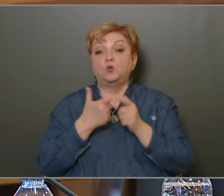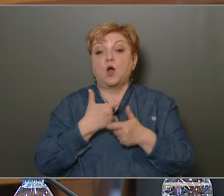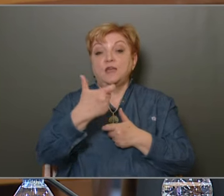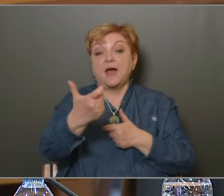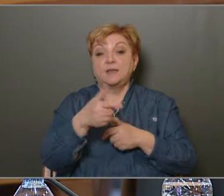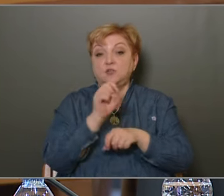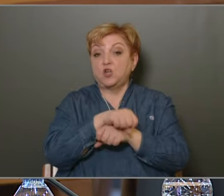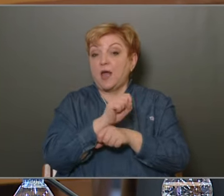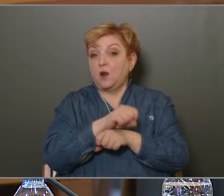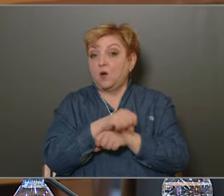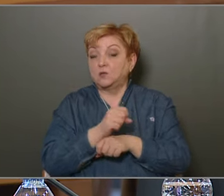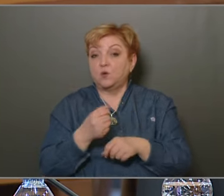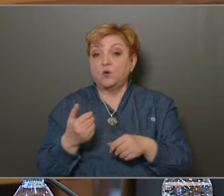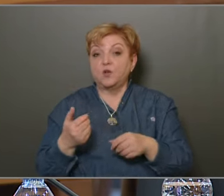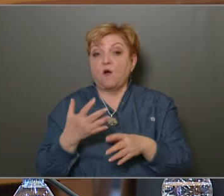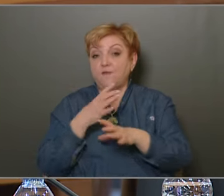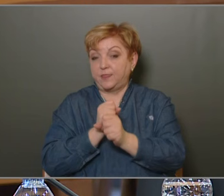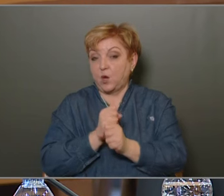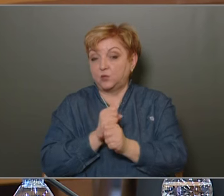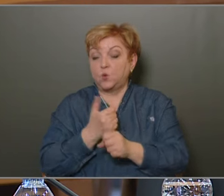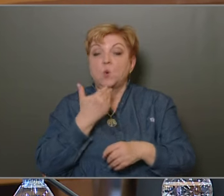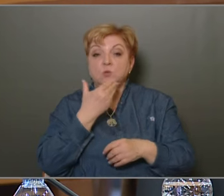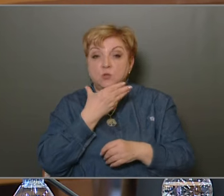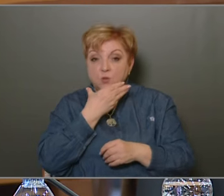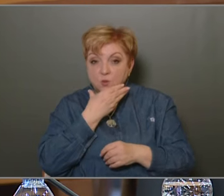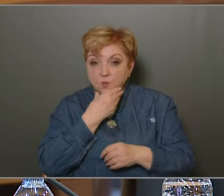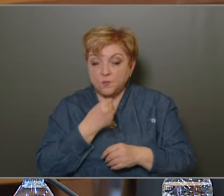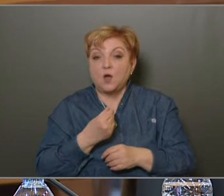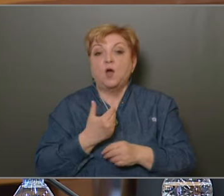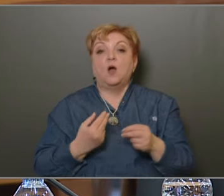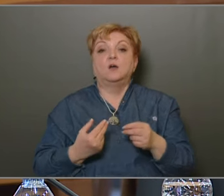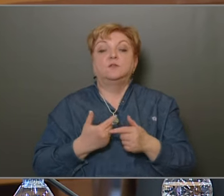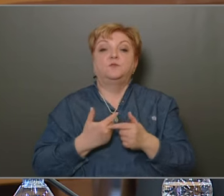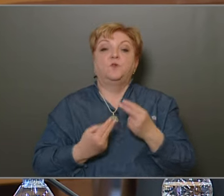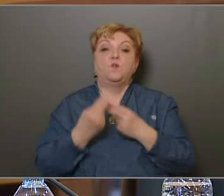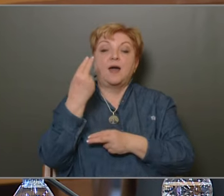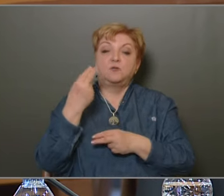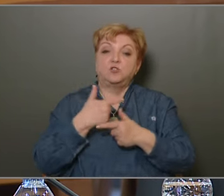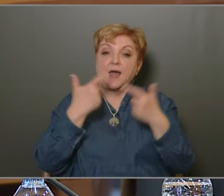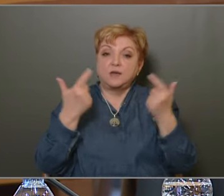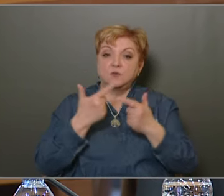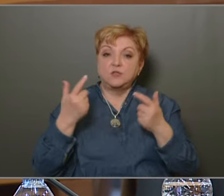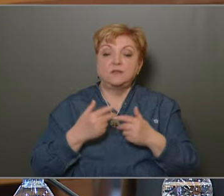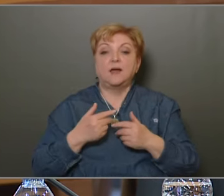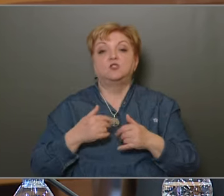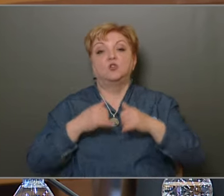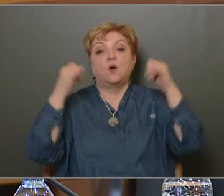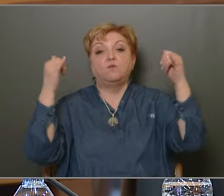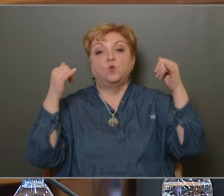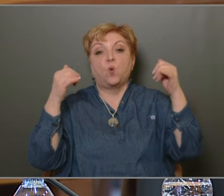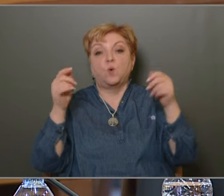járdákat is elhanyagolja a fenntartó. Köszönöm a főváros tájékoztatóját, a javuló köztisztaságot,